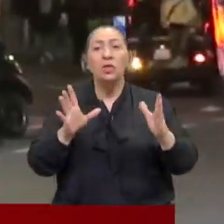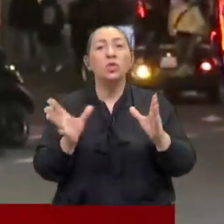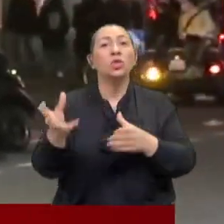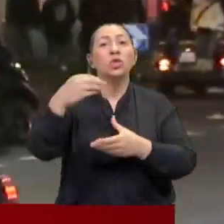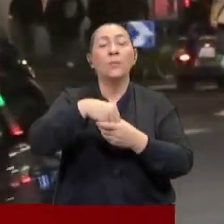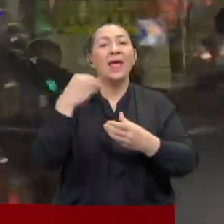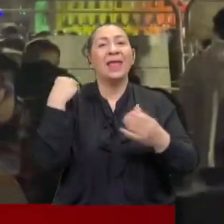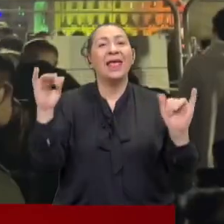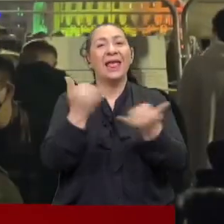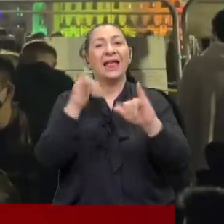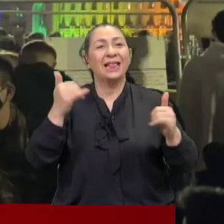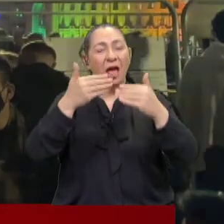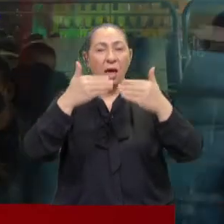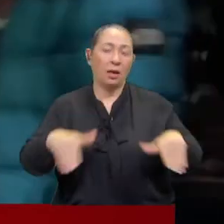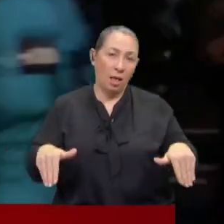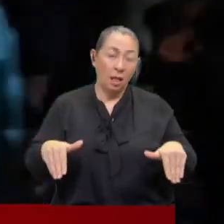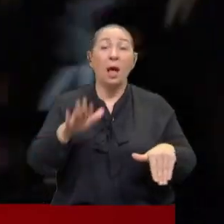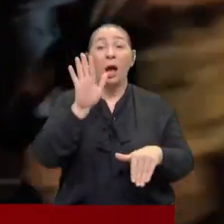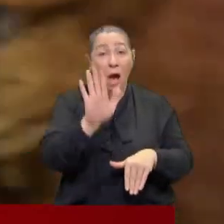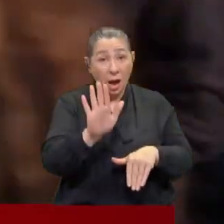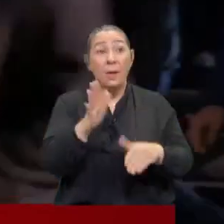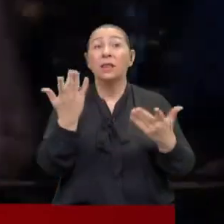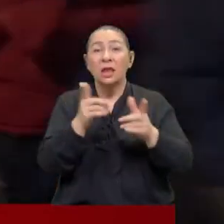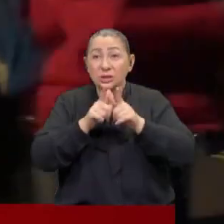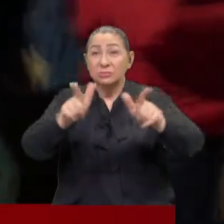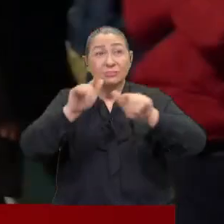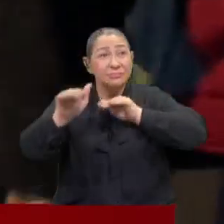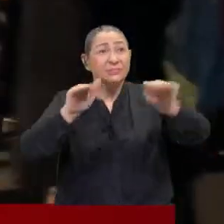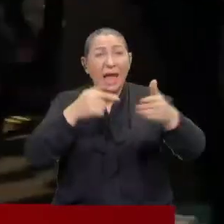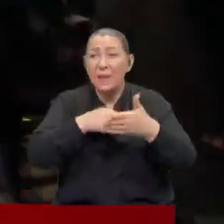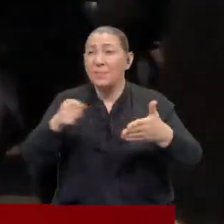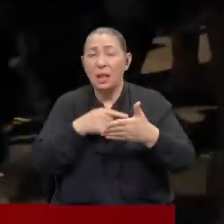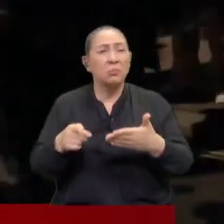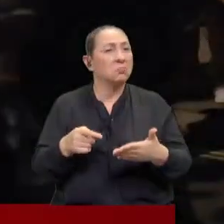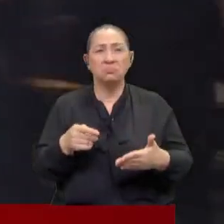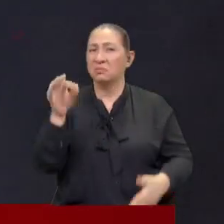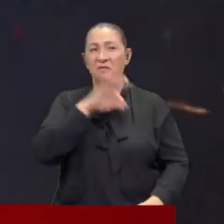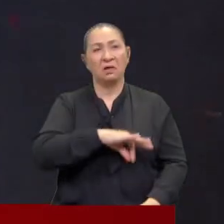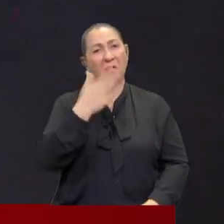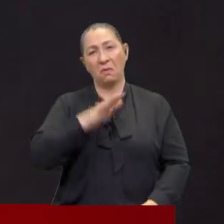yeni yıl kutlamalarına engel geldi. Ancak ne çağrılar ne de iptaller fayda etti.